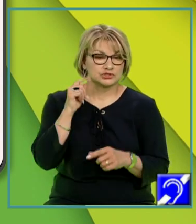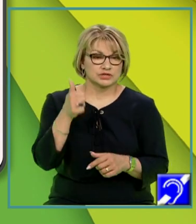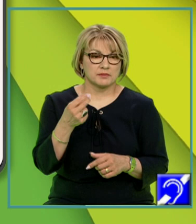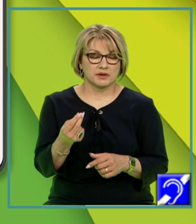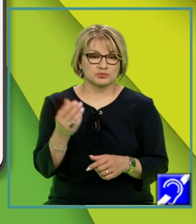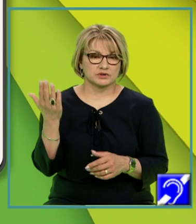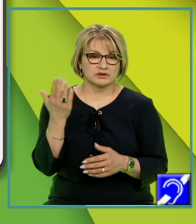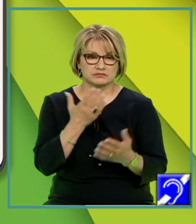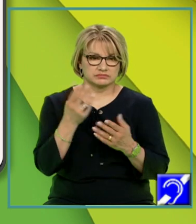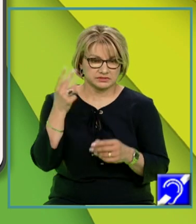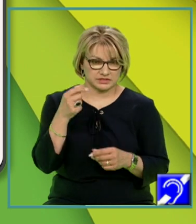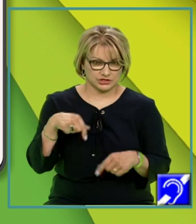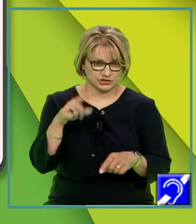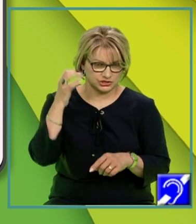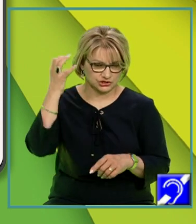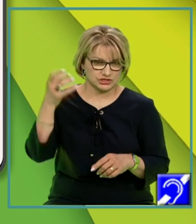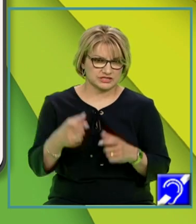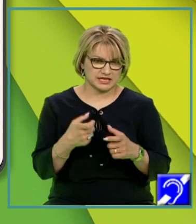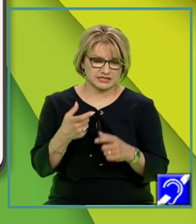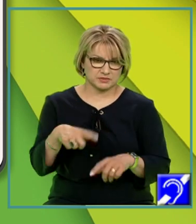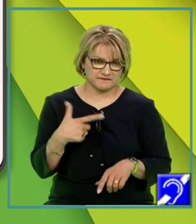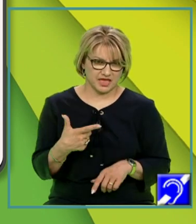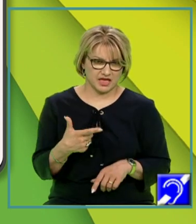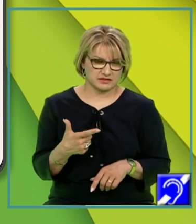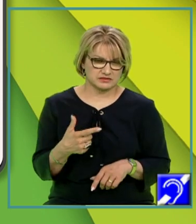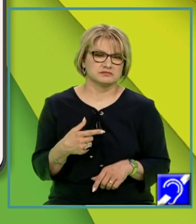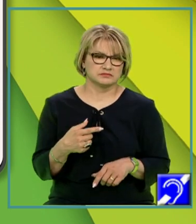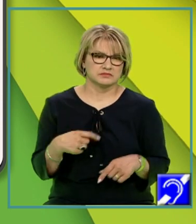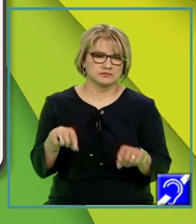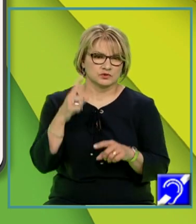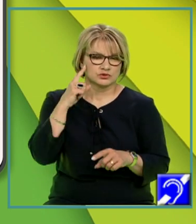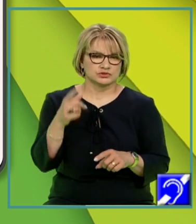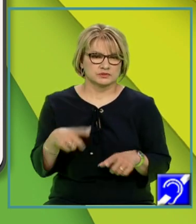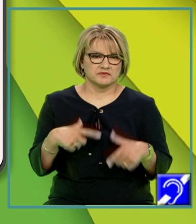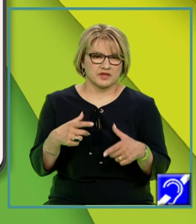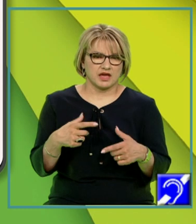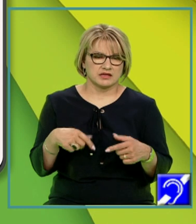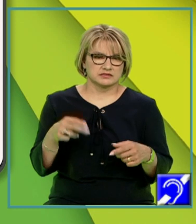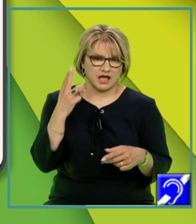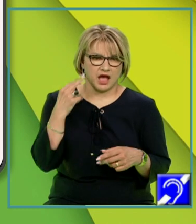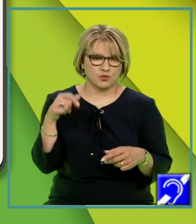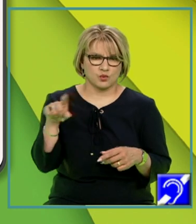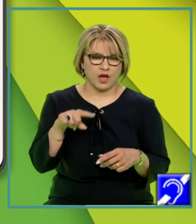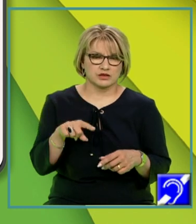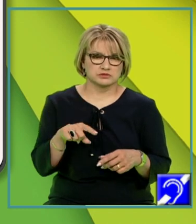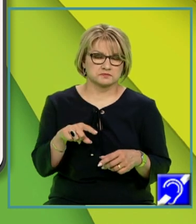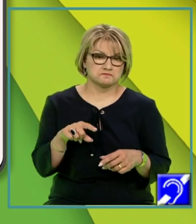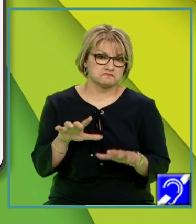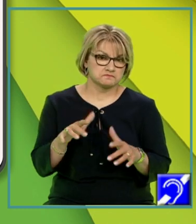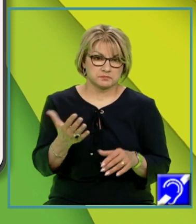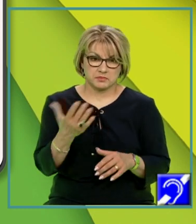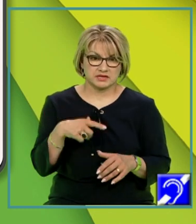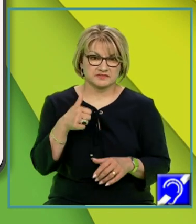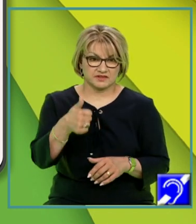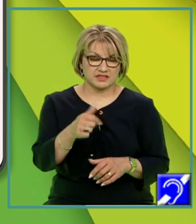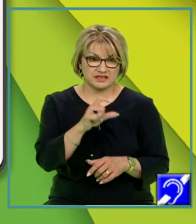științifică a noastră despre ce este viață, în funcție de cum este viața așa cum o cunoaștem noi, această propoziție pare să fie adevărată.